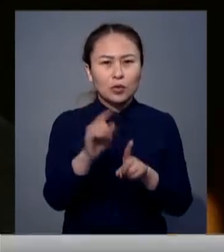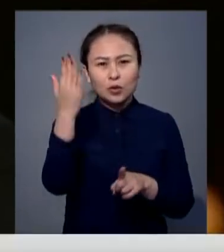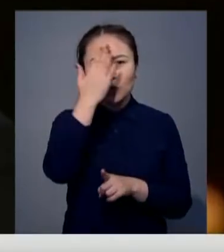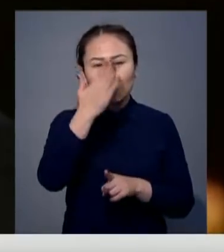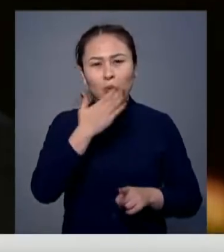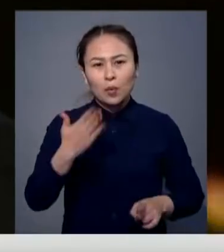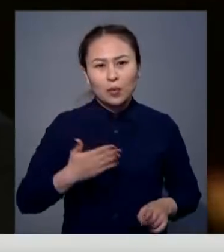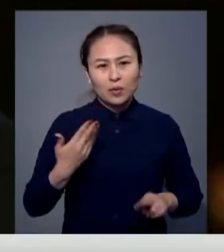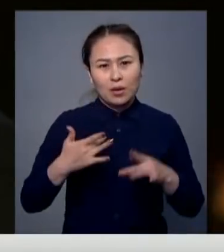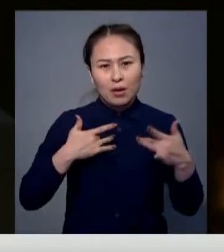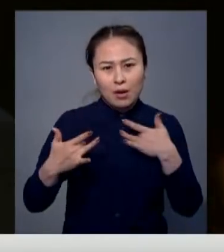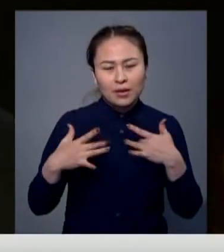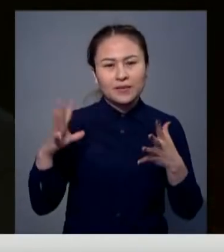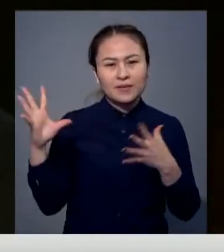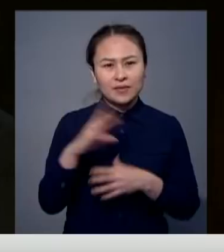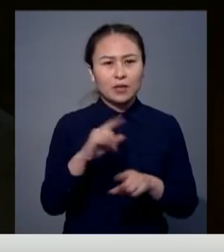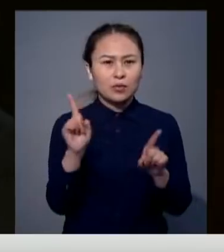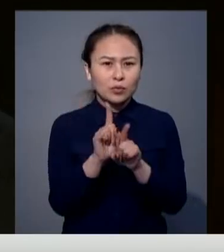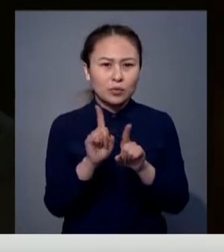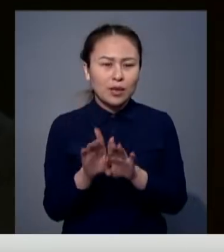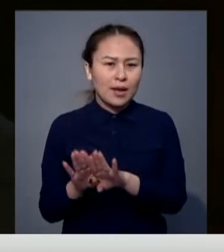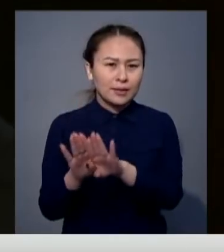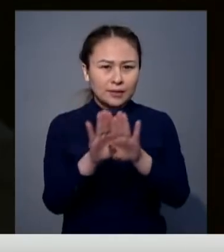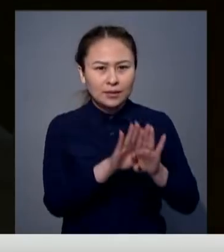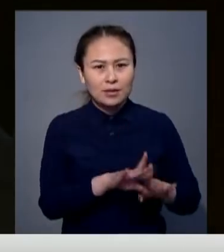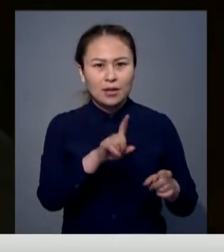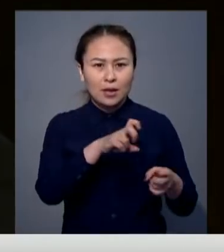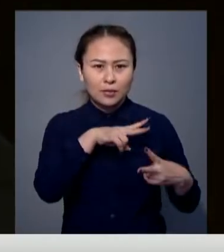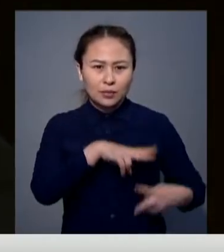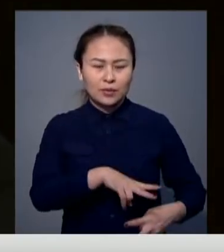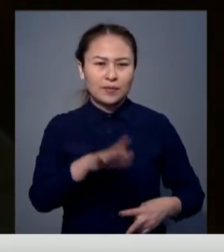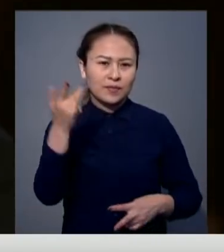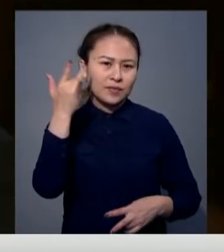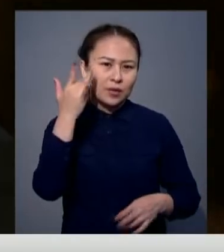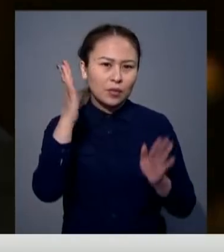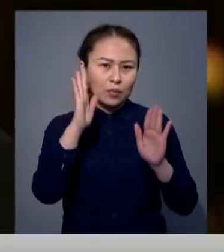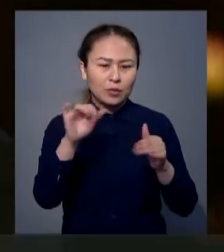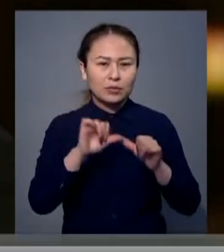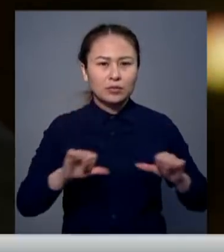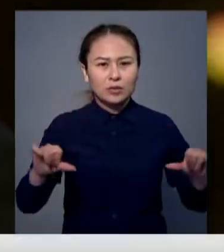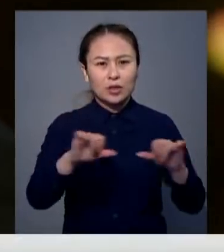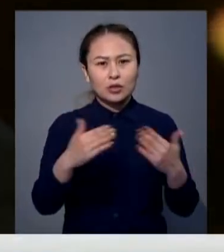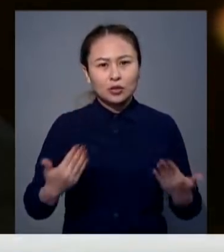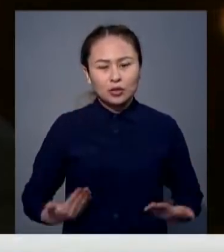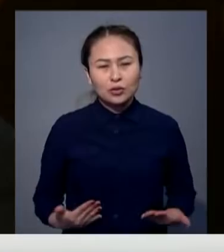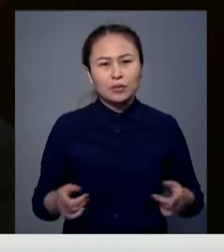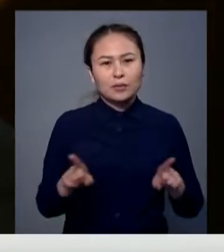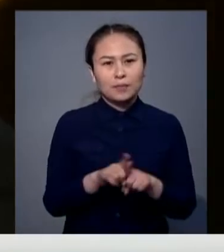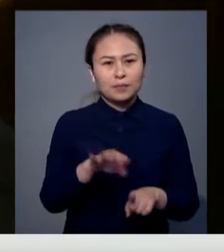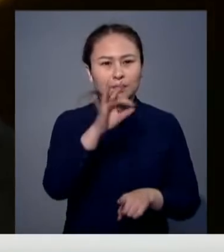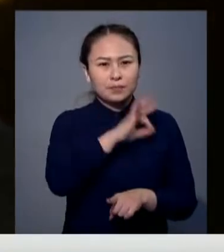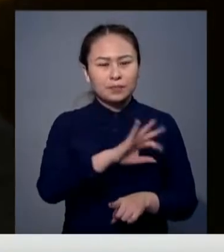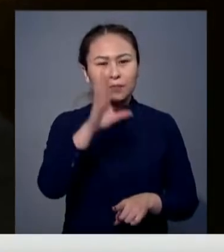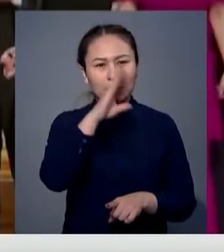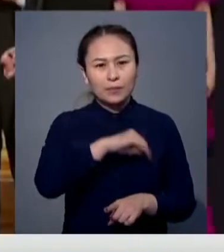мағабат біріктірет. Рөлдерді шынайы сомдап барымызды салғандағына ең бегіміз бағыланады. Әрі қоршаған орта мен тіршілік атауылына байдасын